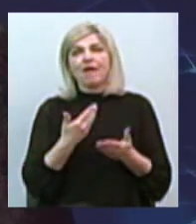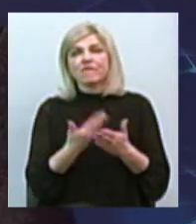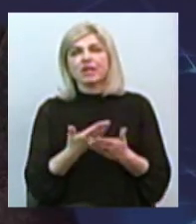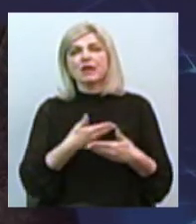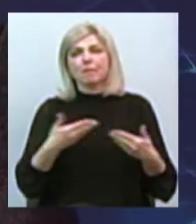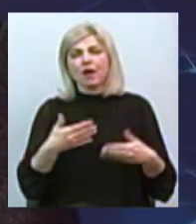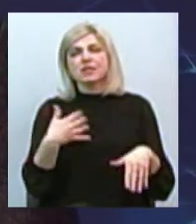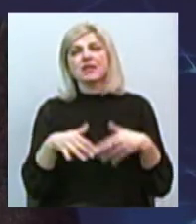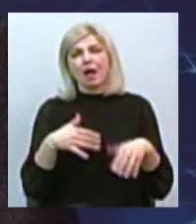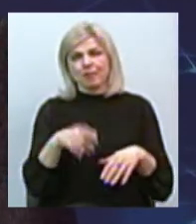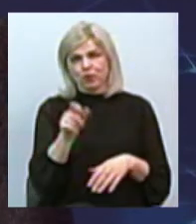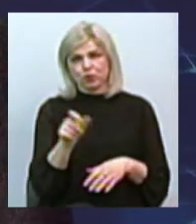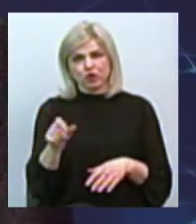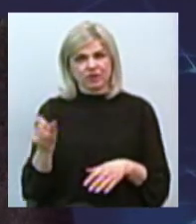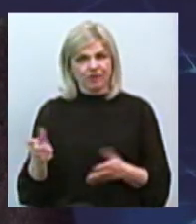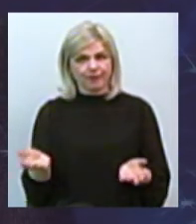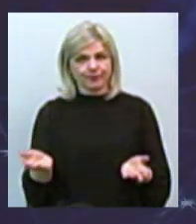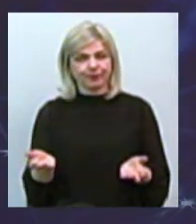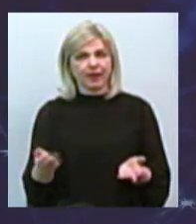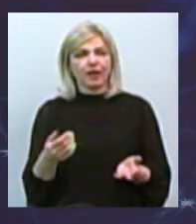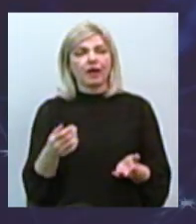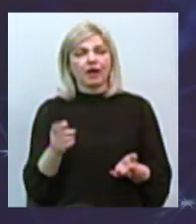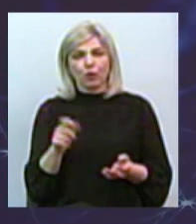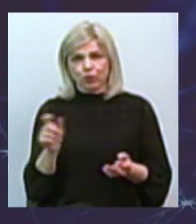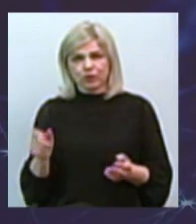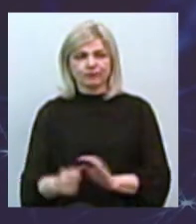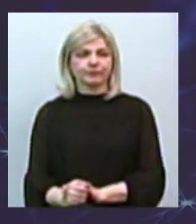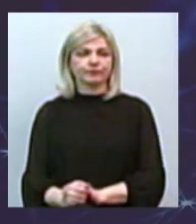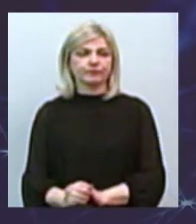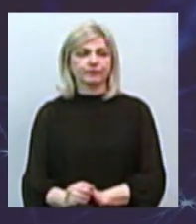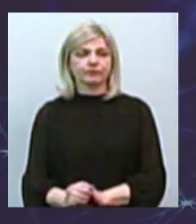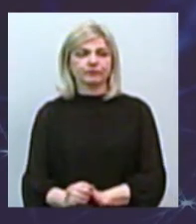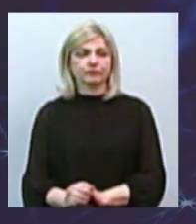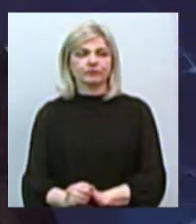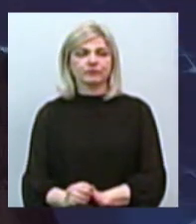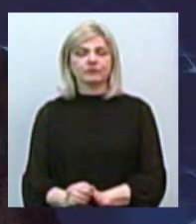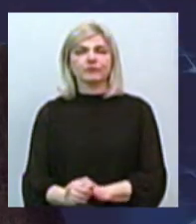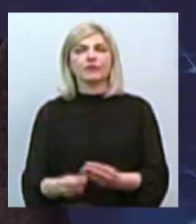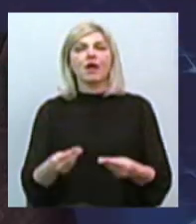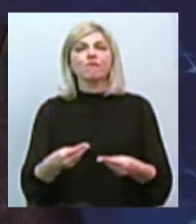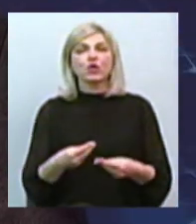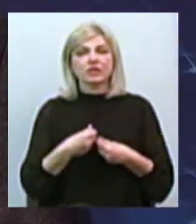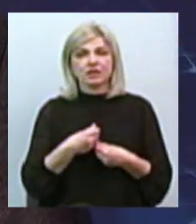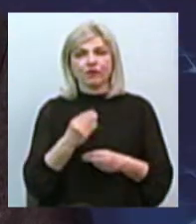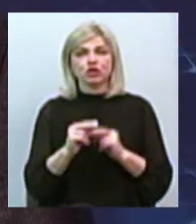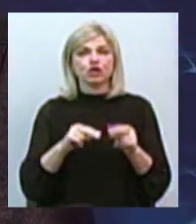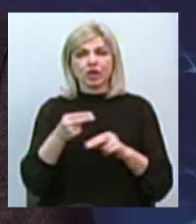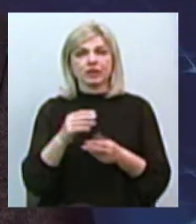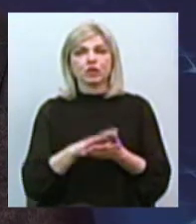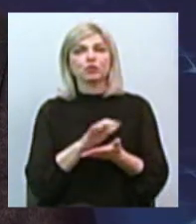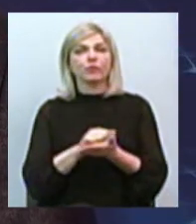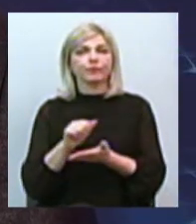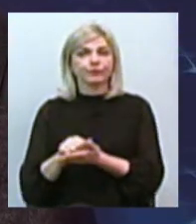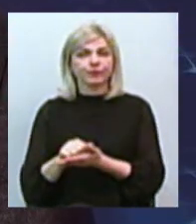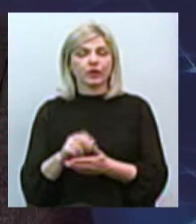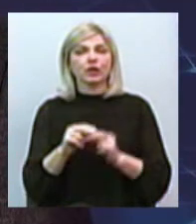слабі существа, і я маю віду люди, і воздействують на нас, особливо через средства масової інформації,